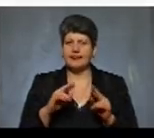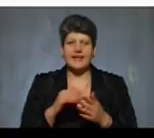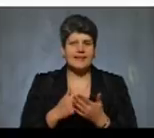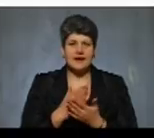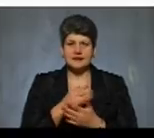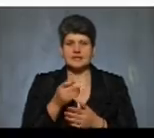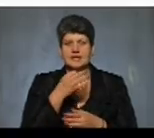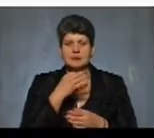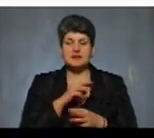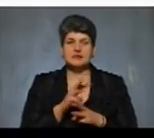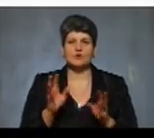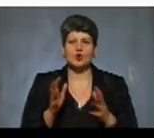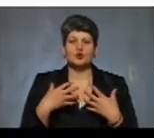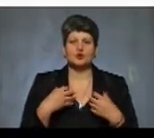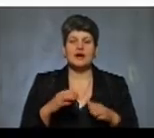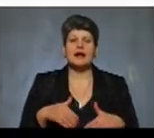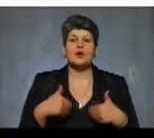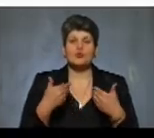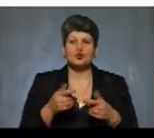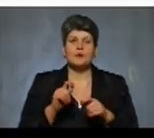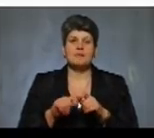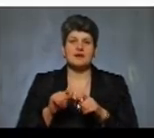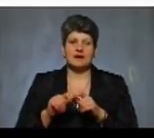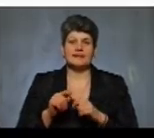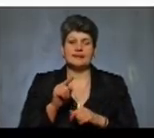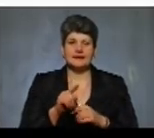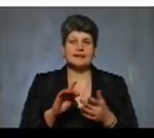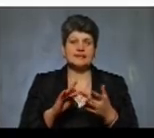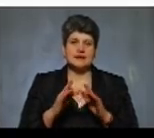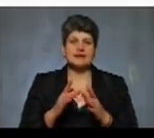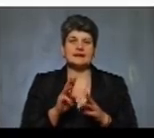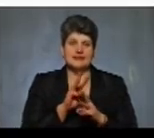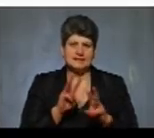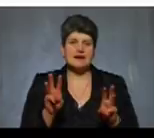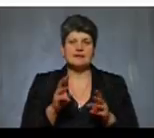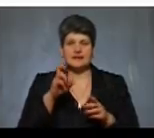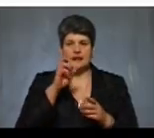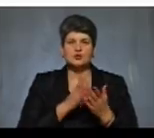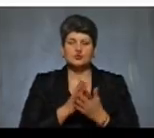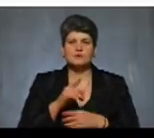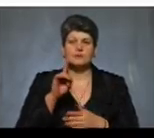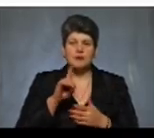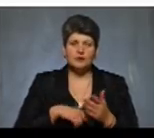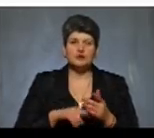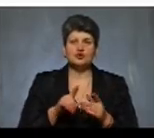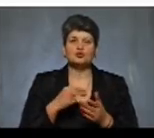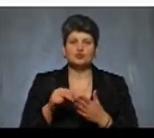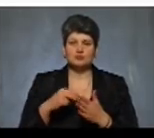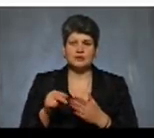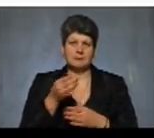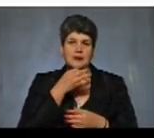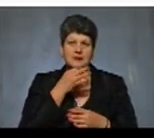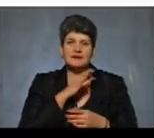Міністерство охорони здоров'я рекомендує перевіряти їх на сайті Держслужби, щоб переконатися, що придбані препарати